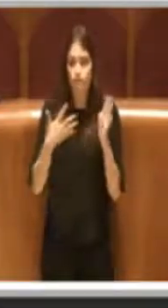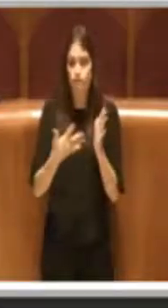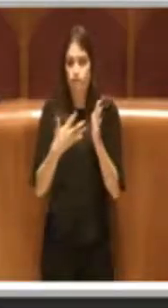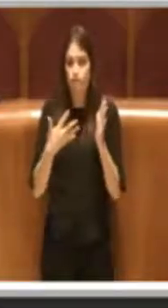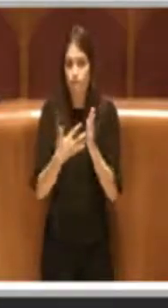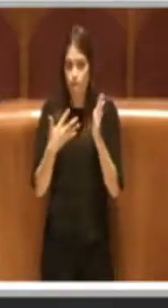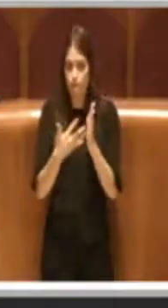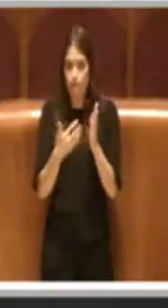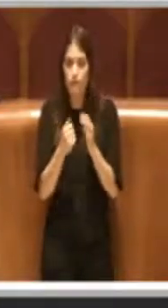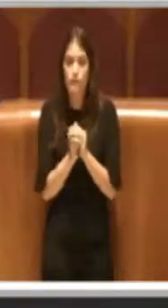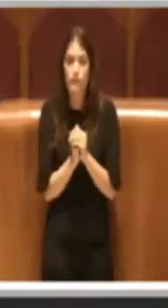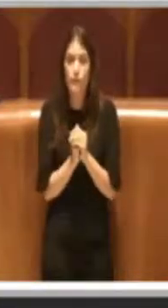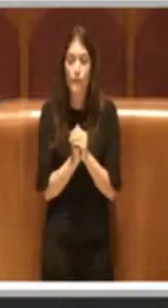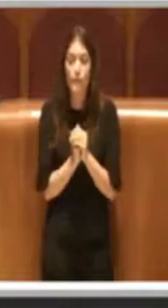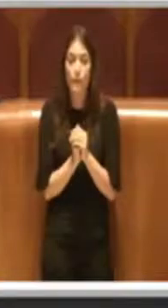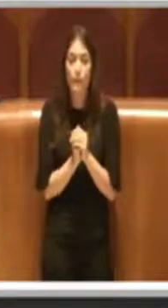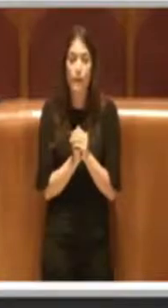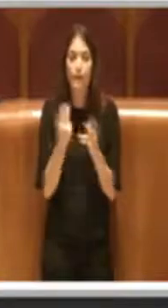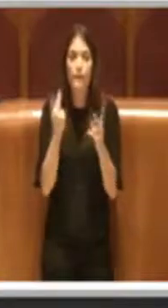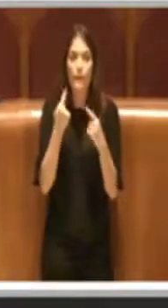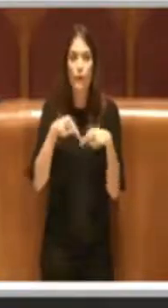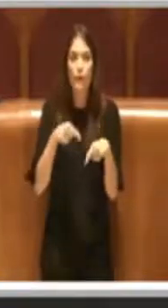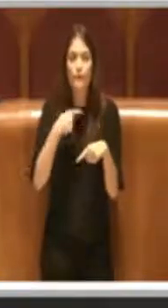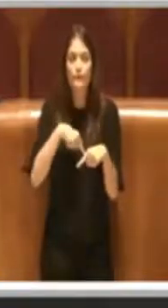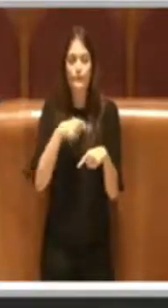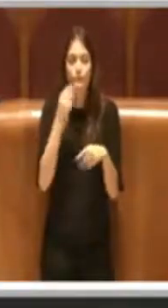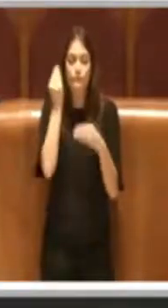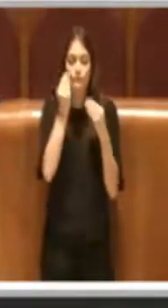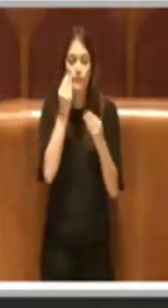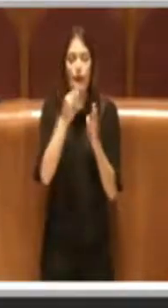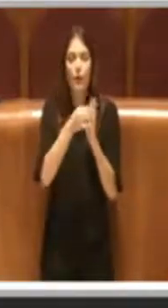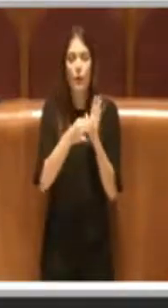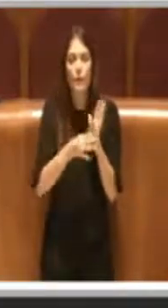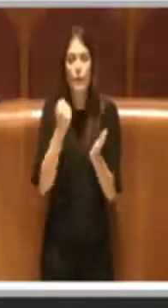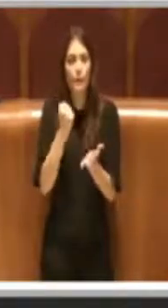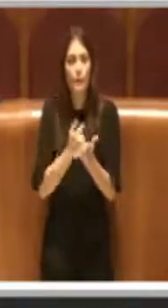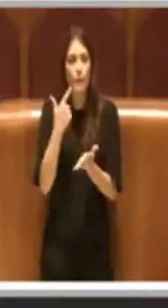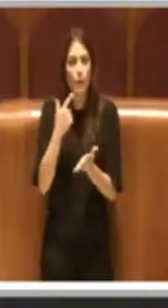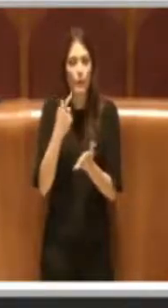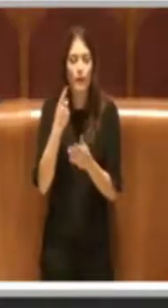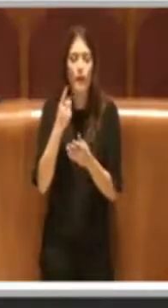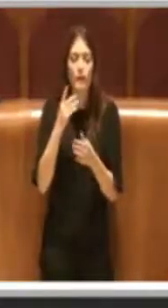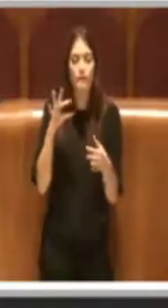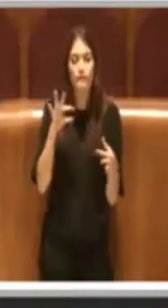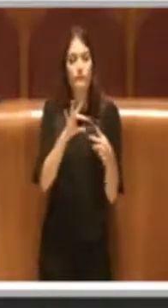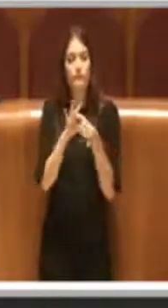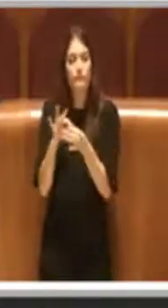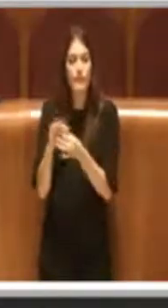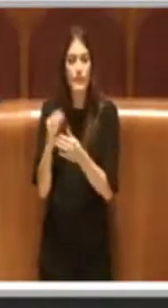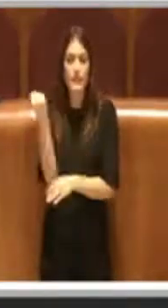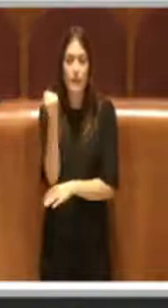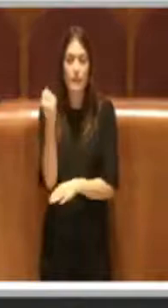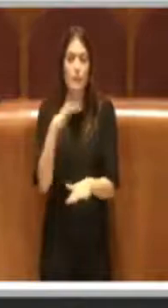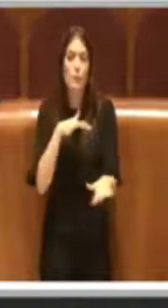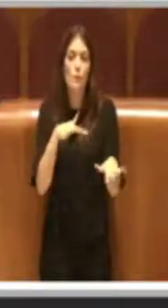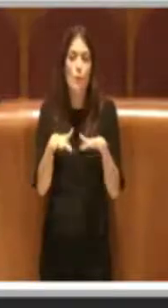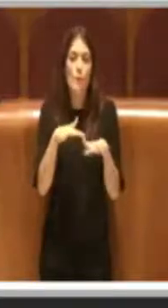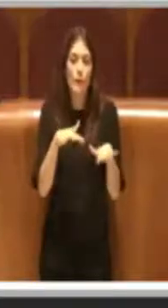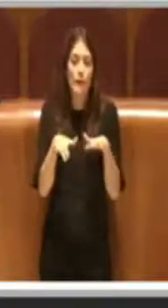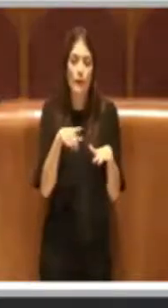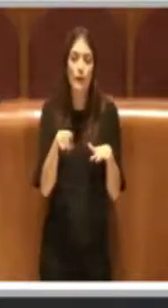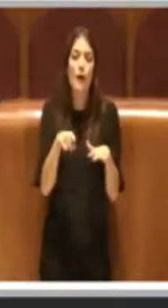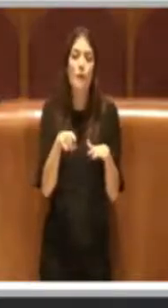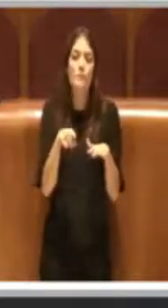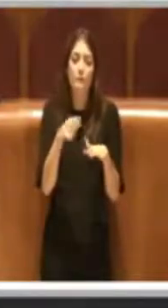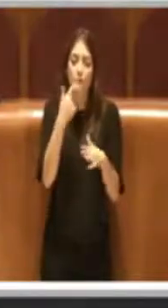ritenuto fondamentale adeguare un regolamento così importante come quello sui servizi di mobilità dedicati alle persone con disabilità,